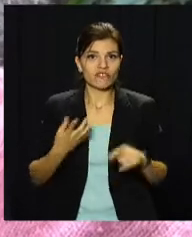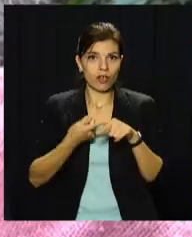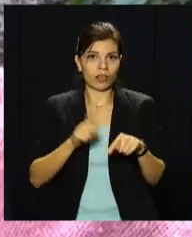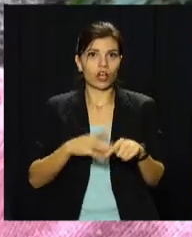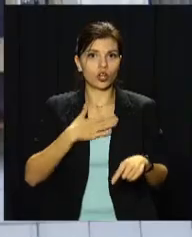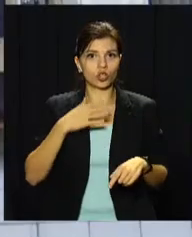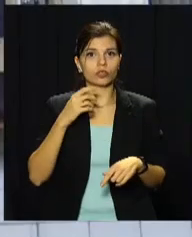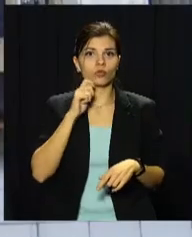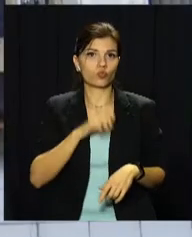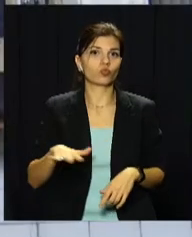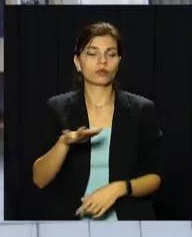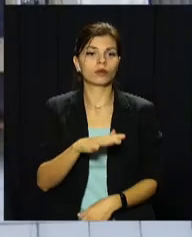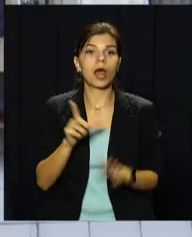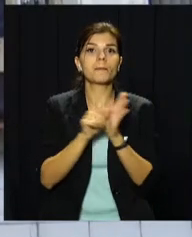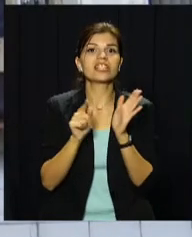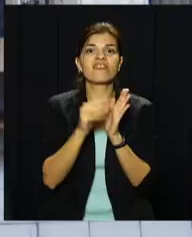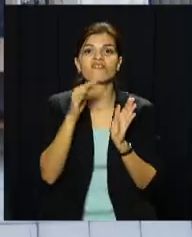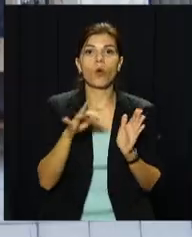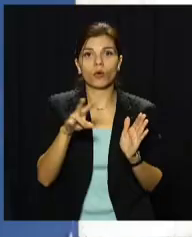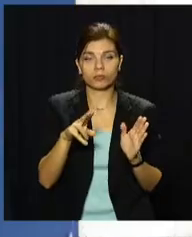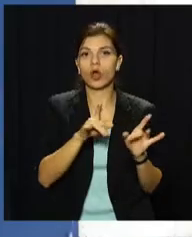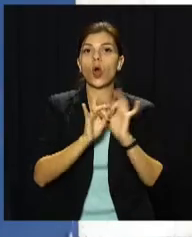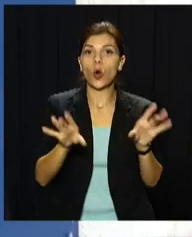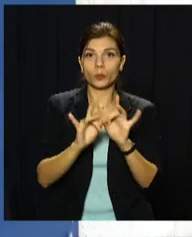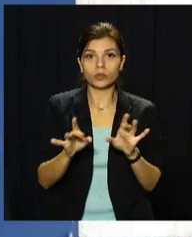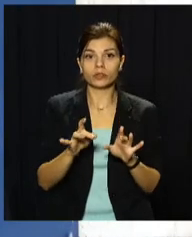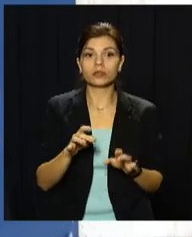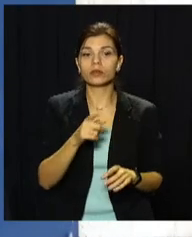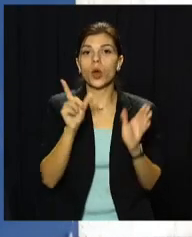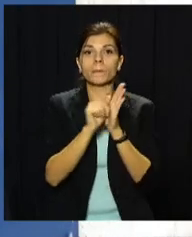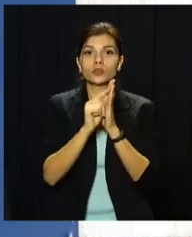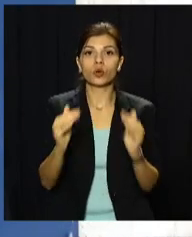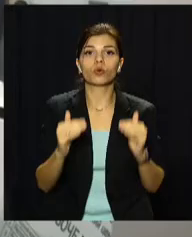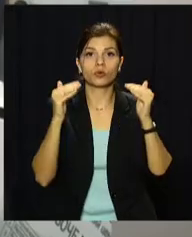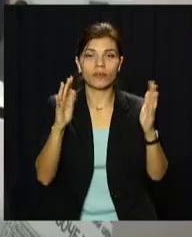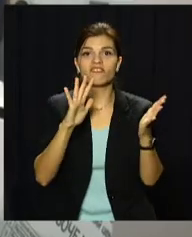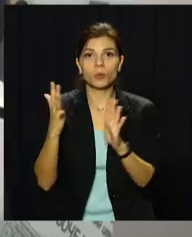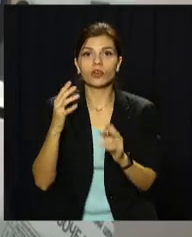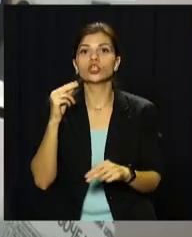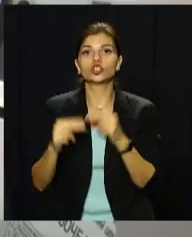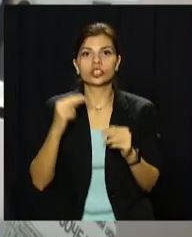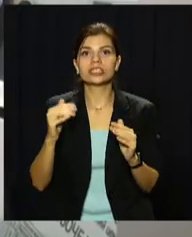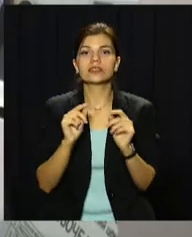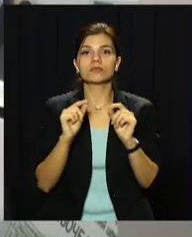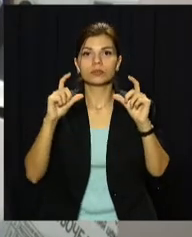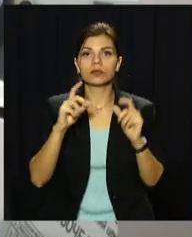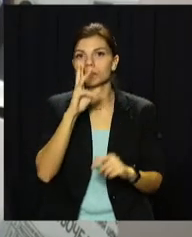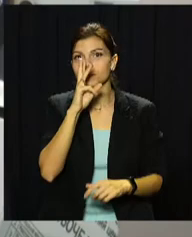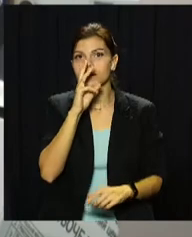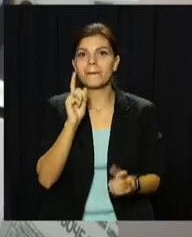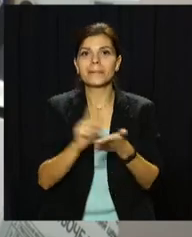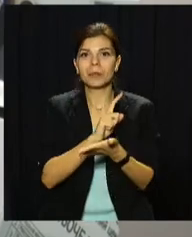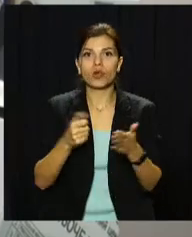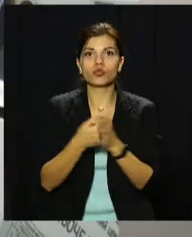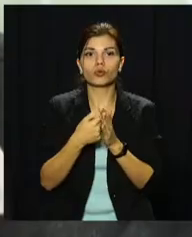цій нашій країні. У пенсійному фонді області роз'яснюють, осіннє підвищення пенсії відбувається через збільшення мінімальної зарплати